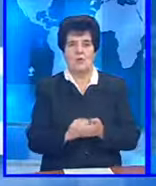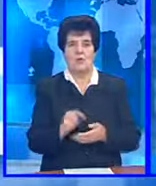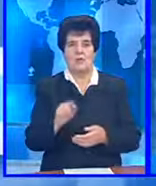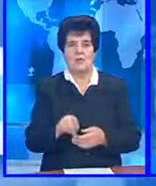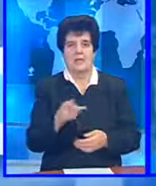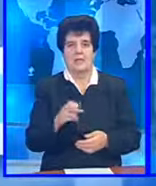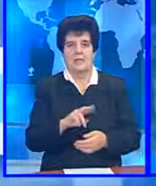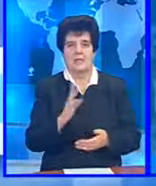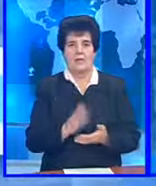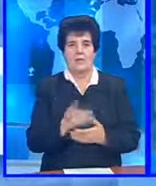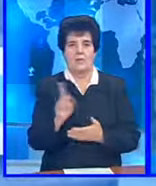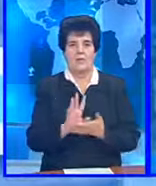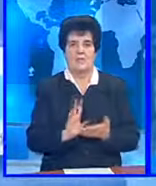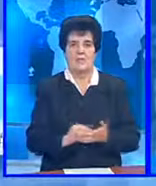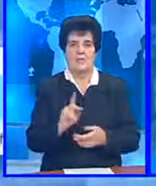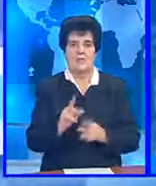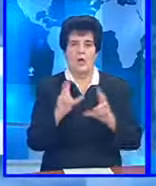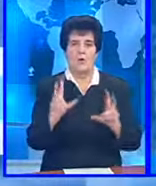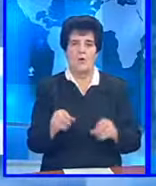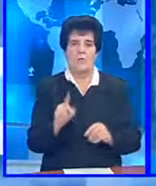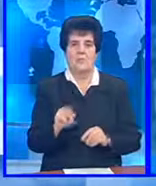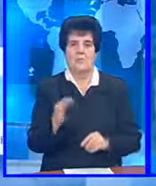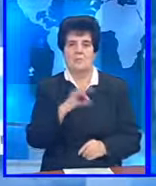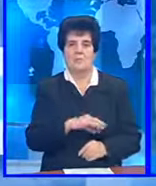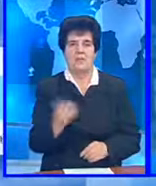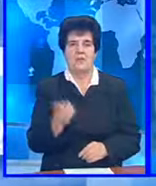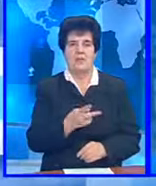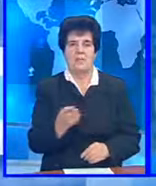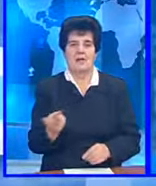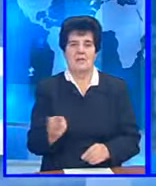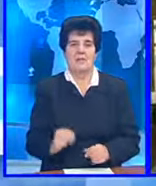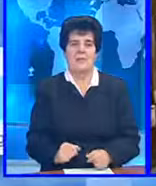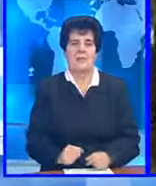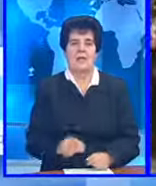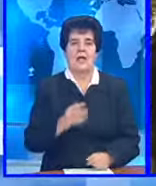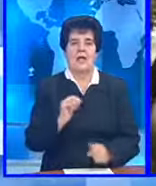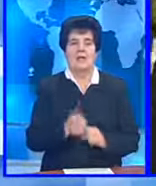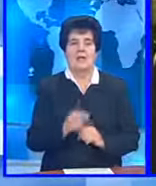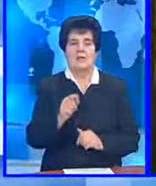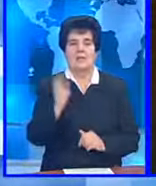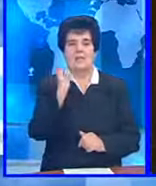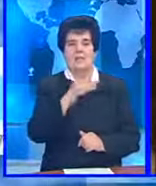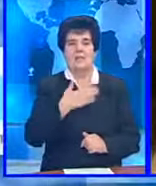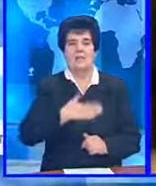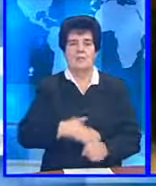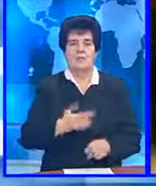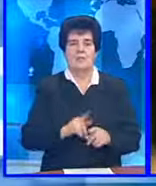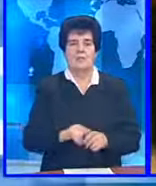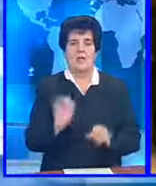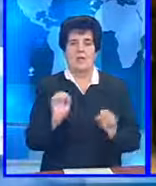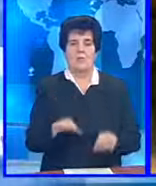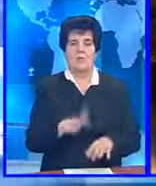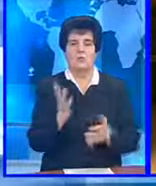Leancă, este un exemplu de compromis în beneficiul ambelor părți. Liderul de la Tiraspul s-a arătat mulțumit de faptul că a putut